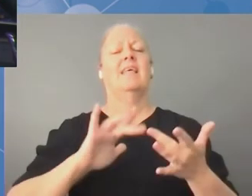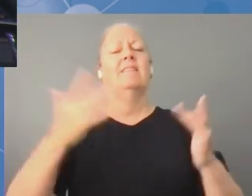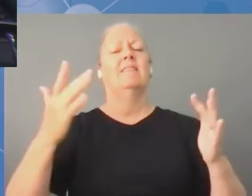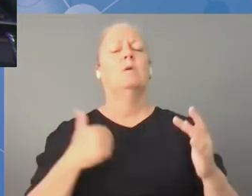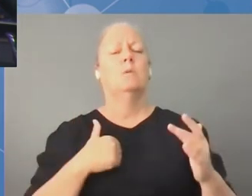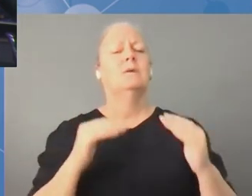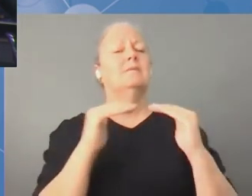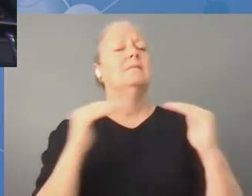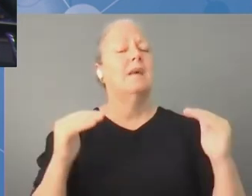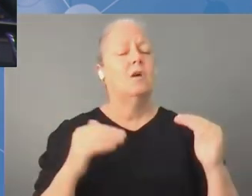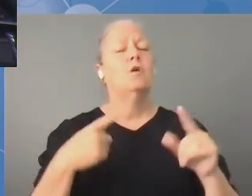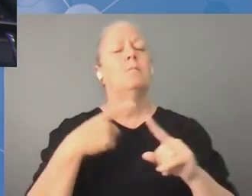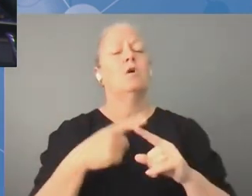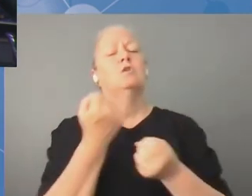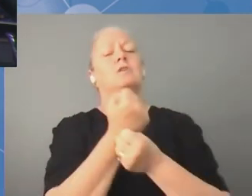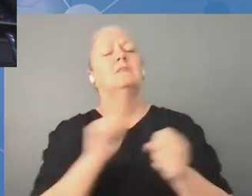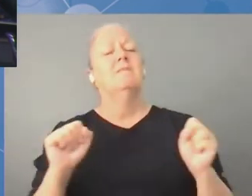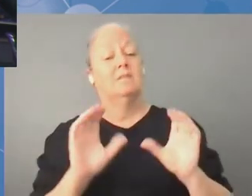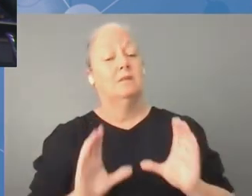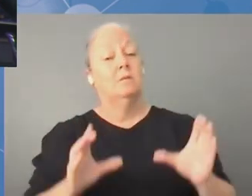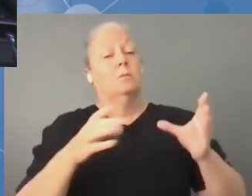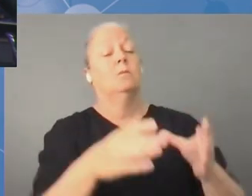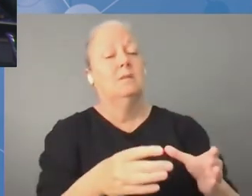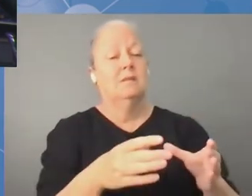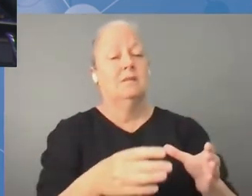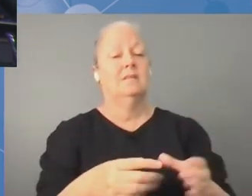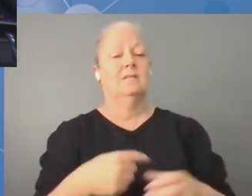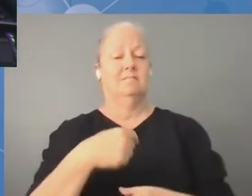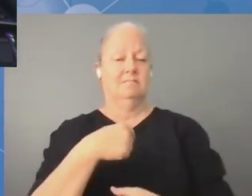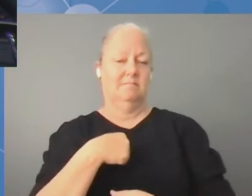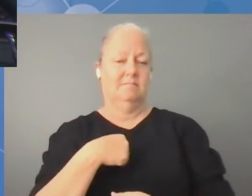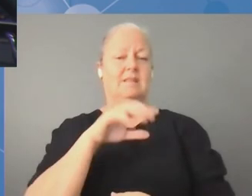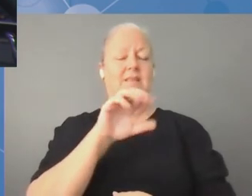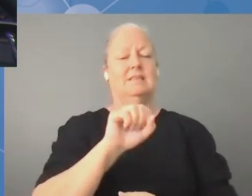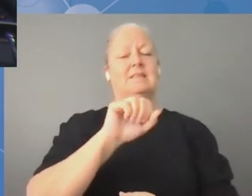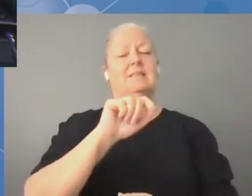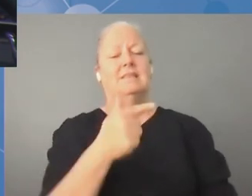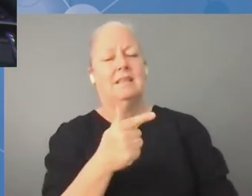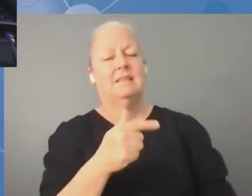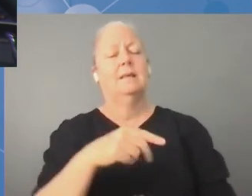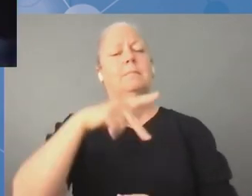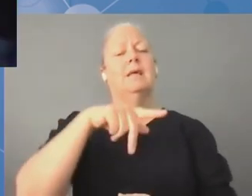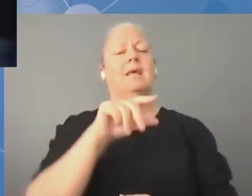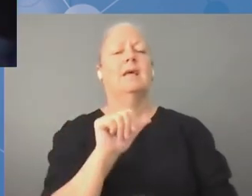I reprezentuję koalicję do spraw standardów bezpieczeństwa w Internecie.